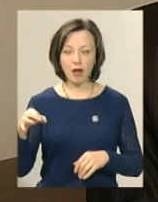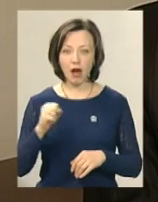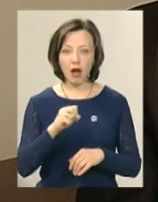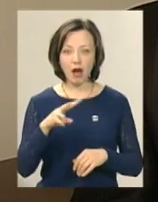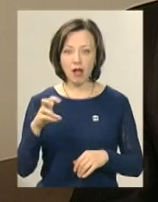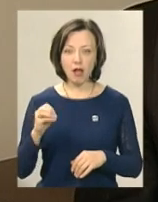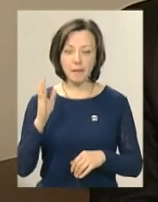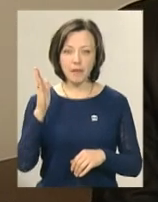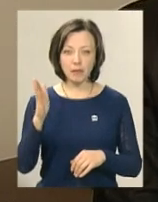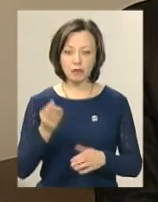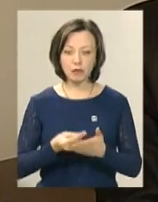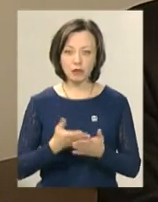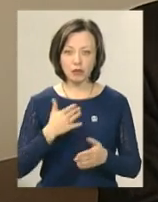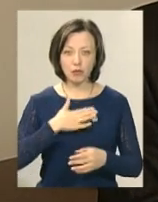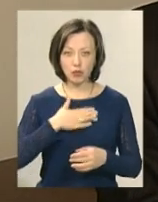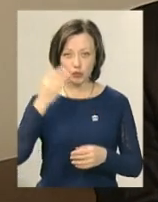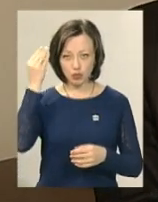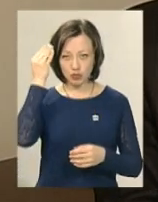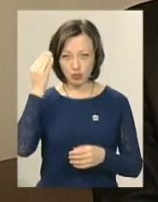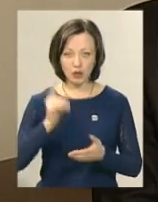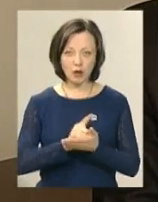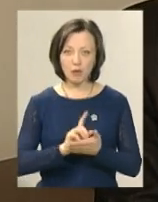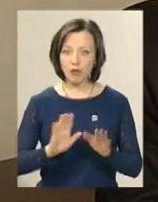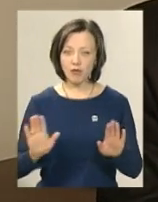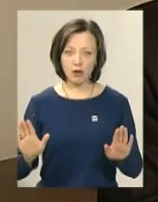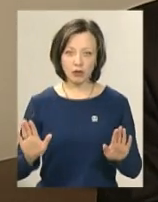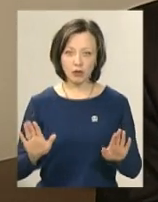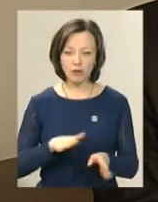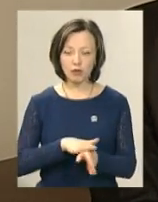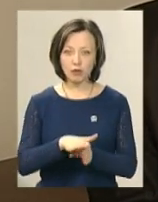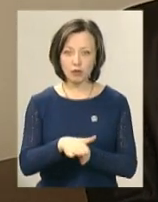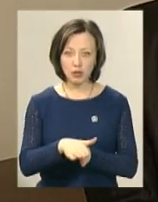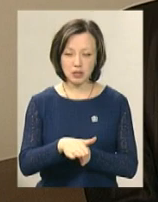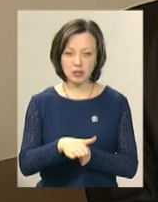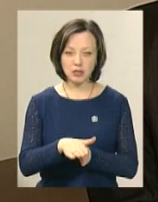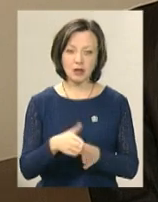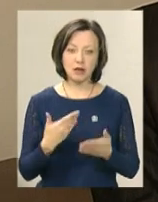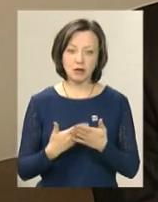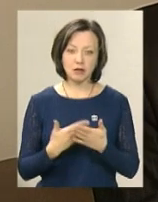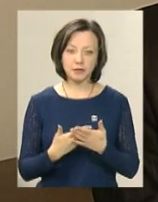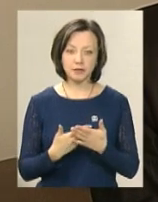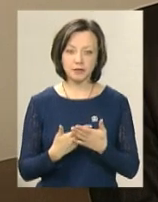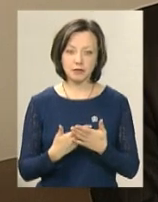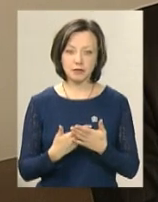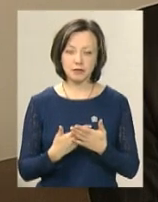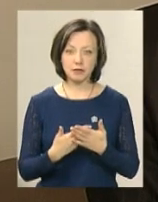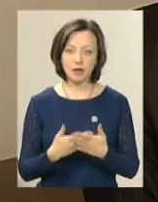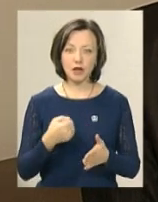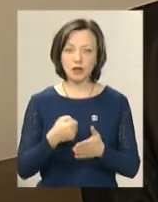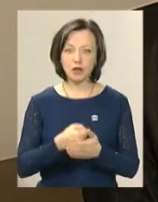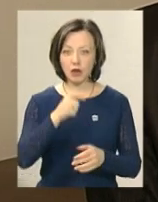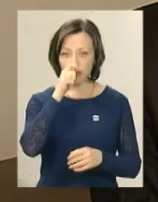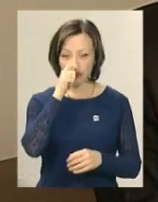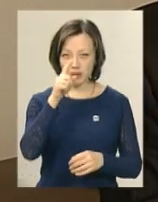майбутнє подорожчання, на мою думку, не повинно відбутися. Десь до квітня місяця